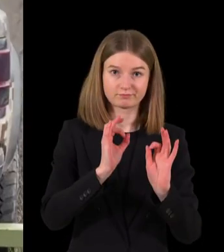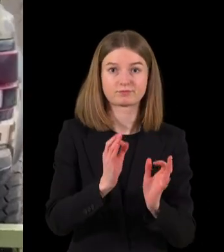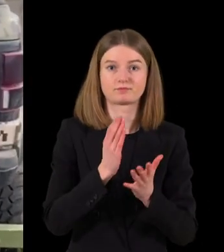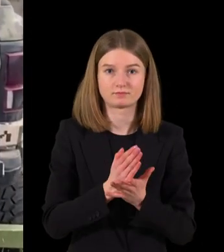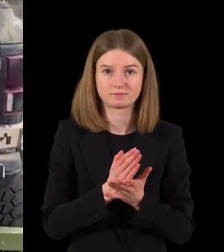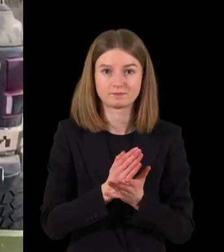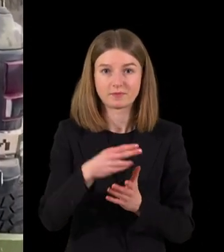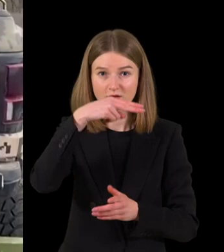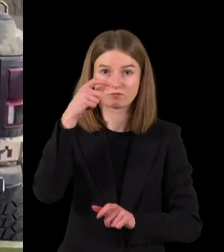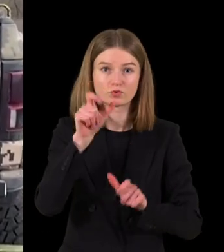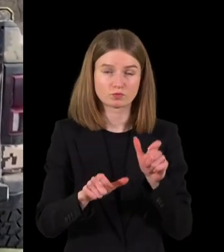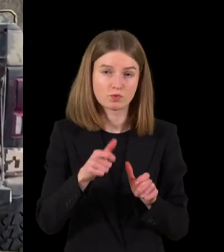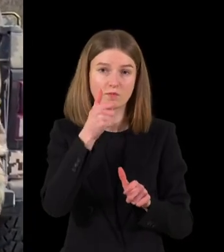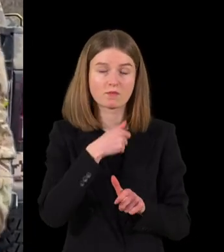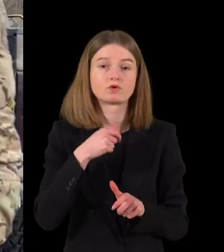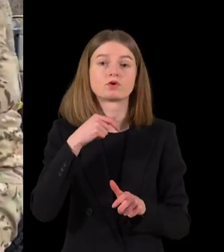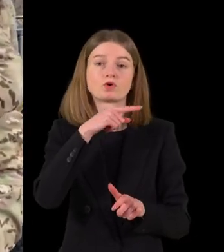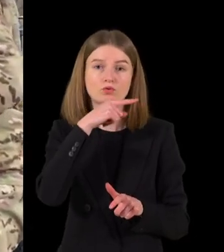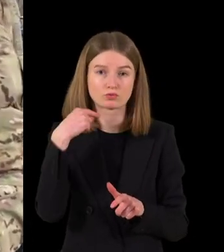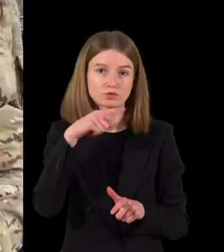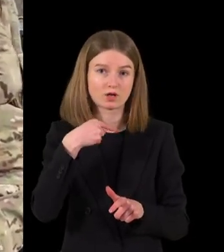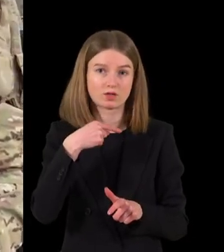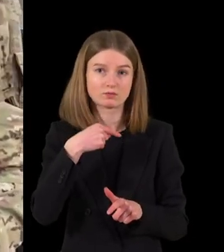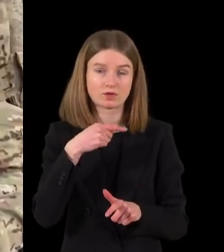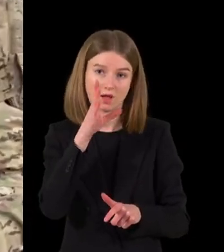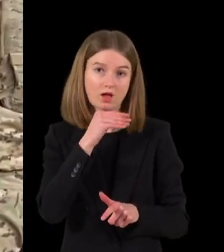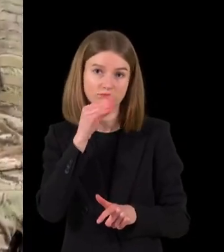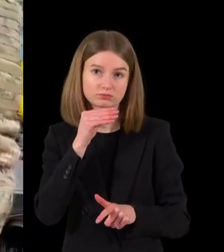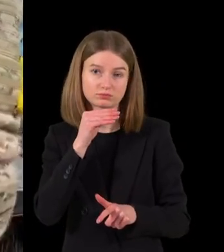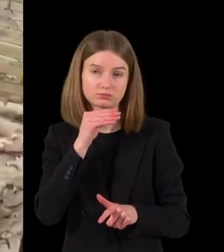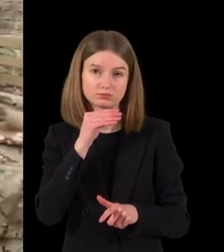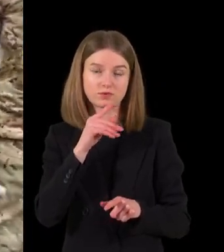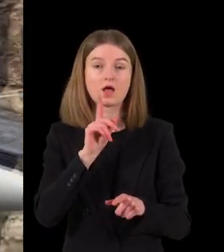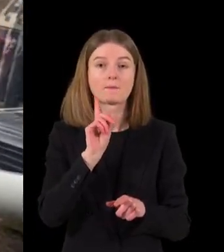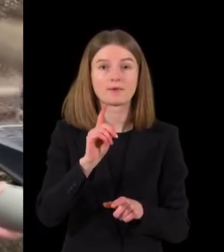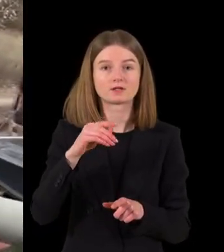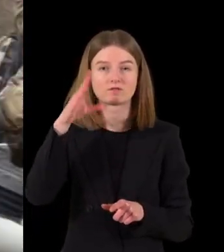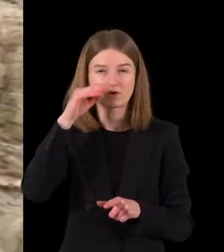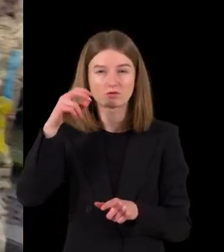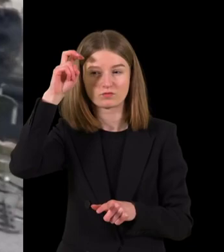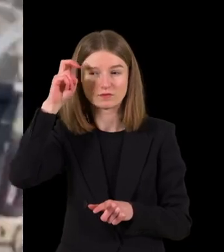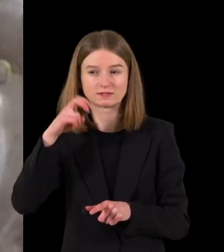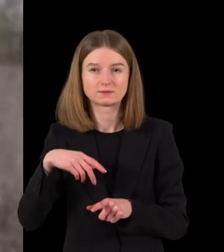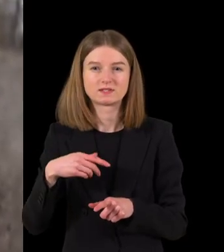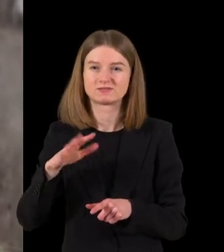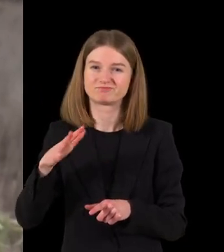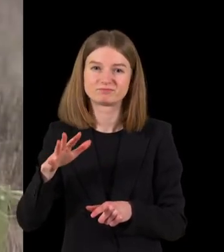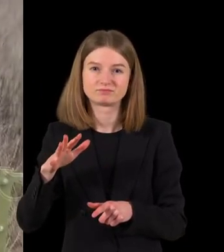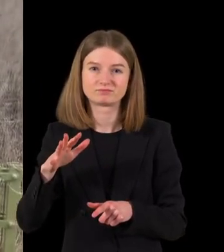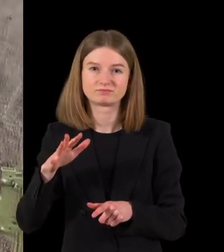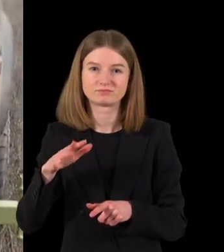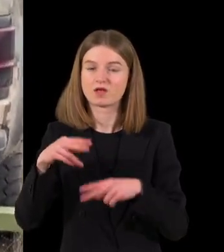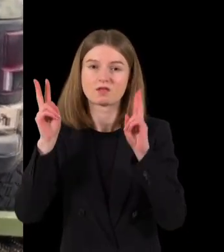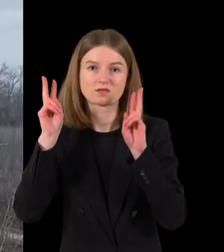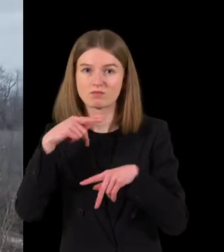Lietuvos šmonės iki šiol moka paaiškai rusiškai, taip jau šiaip ne taip. Kur, nu, vakarų partnerino ten nelabai rasi. O čia mes tiesiog